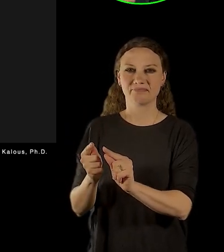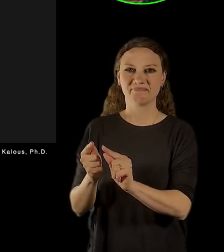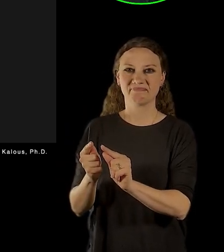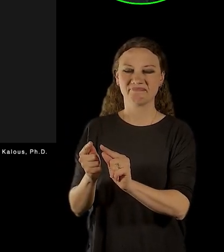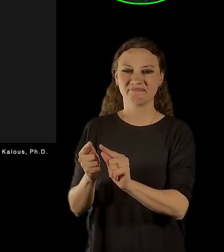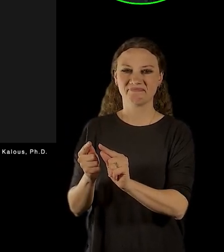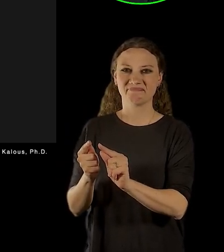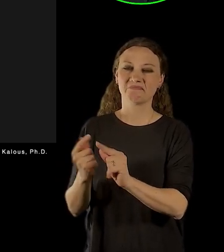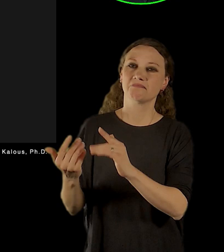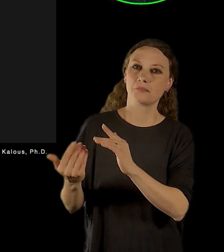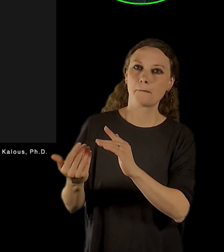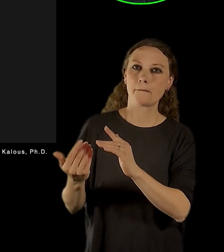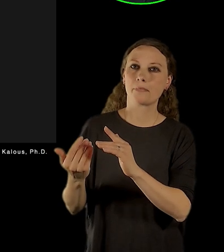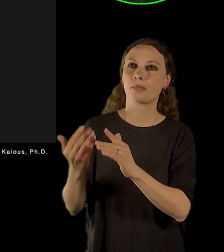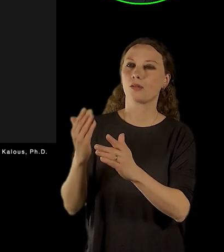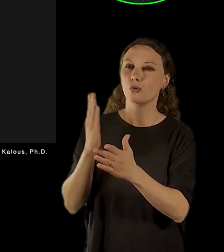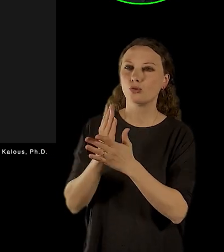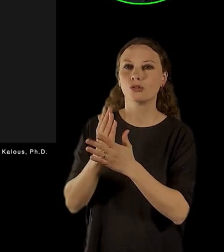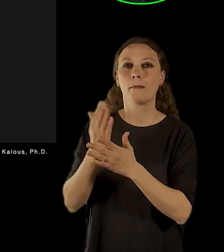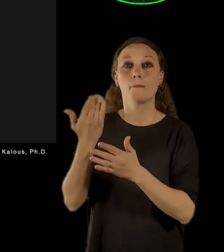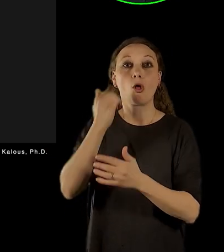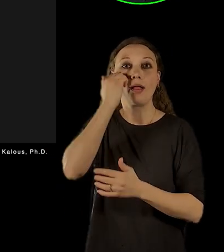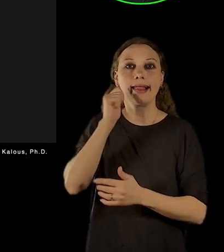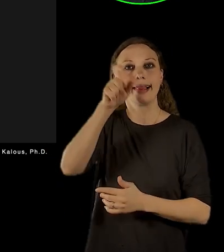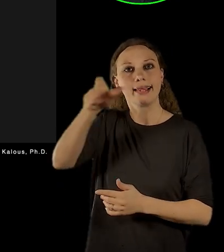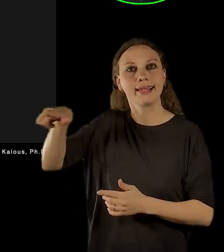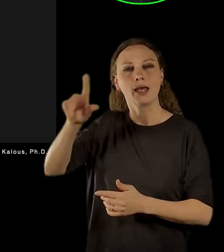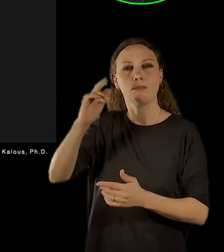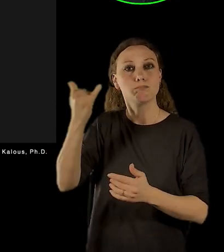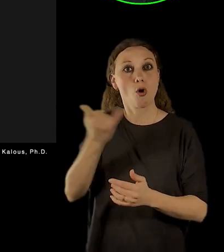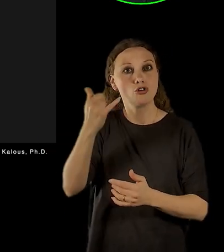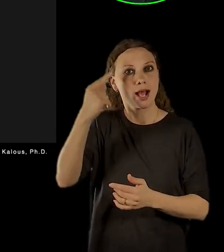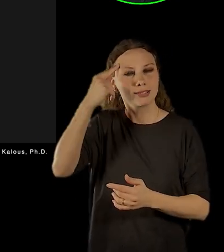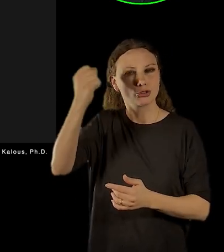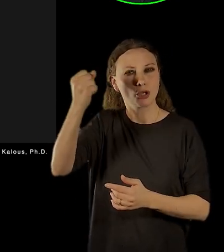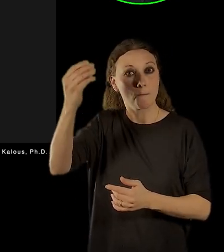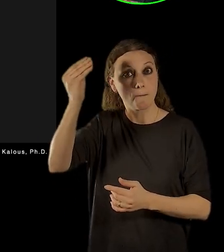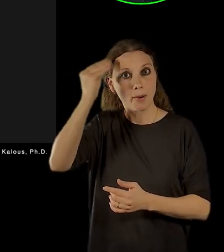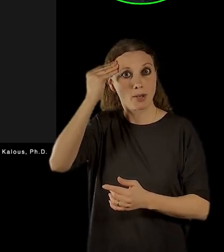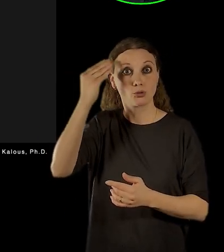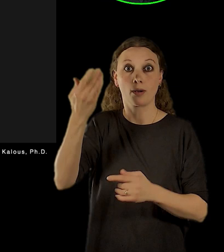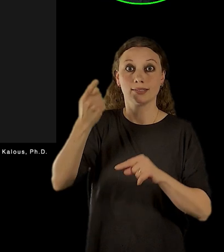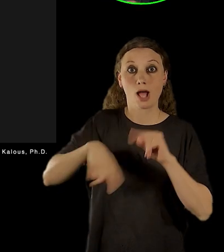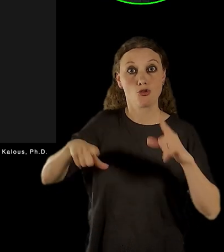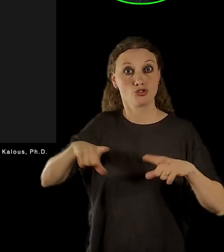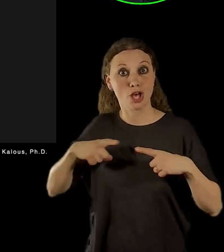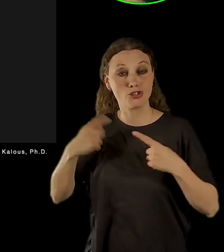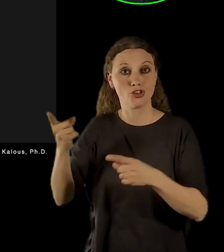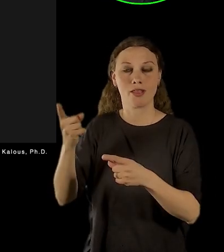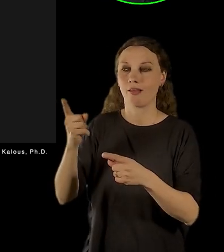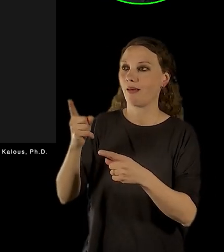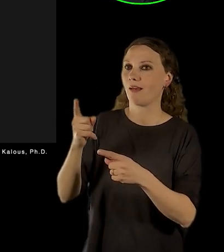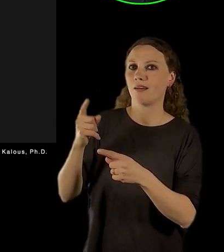zaznamenávat výpovědi pamětníků nebo významných osobností naší historie nebo významných historiků,